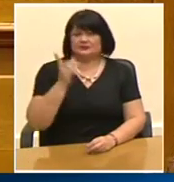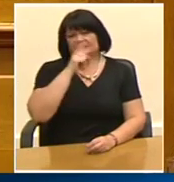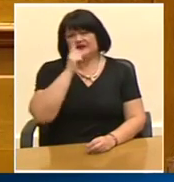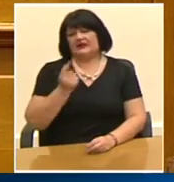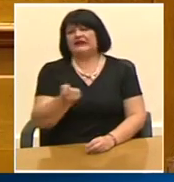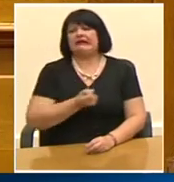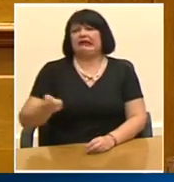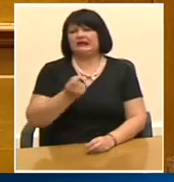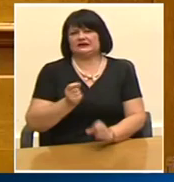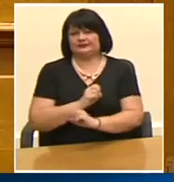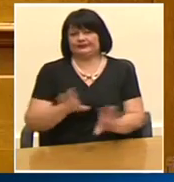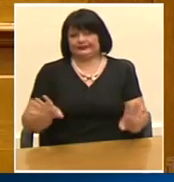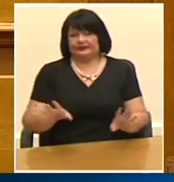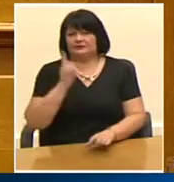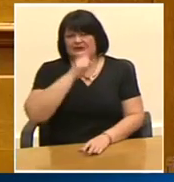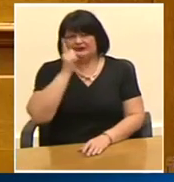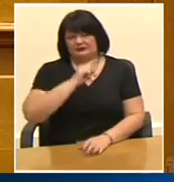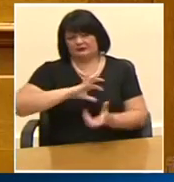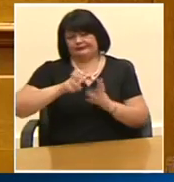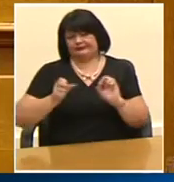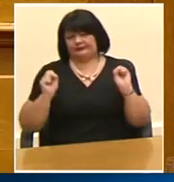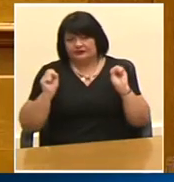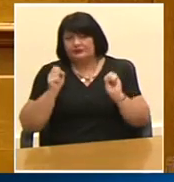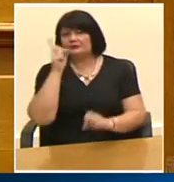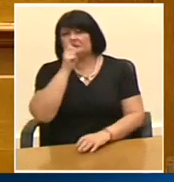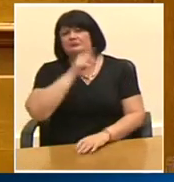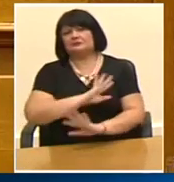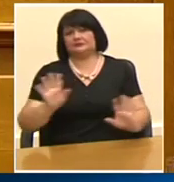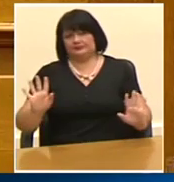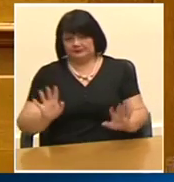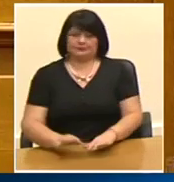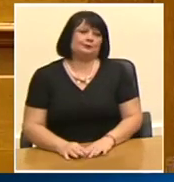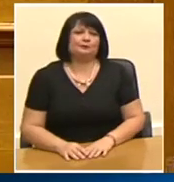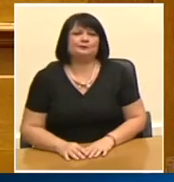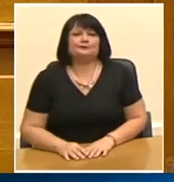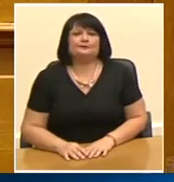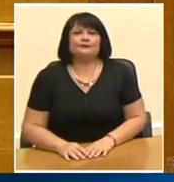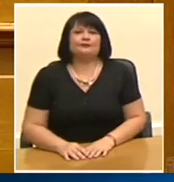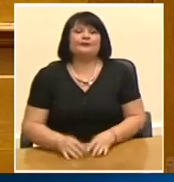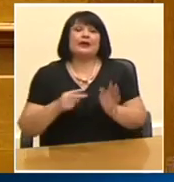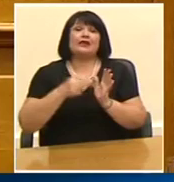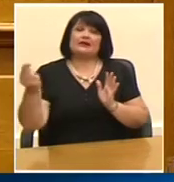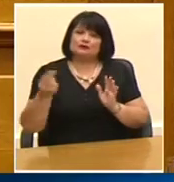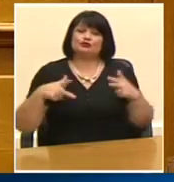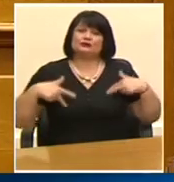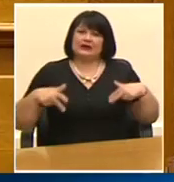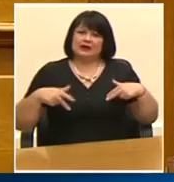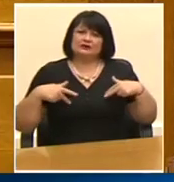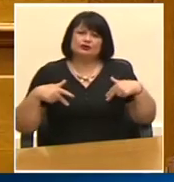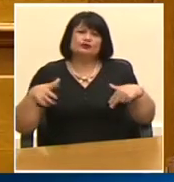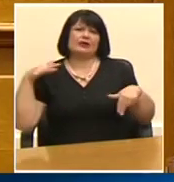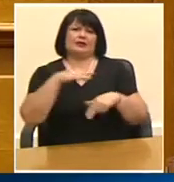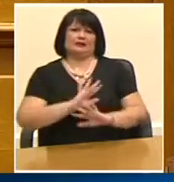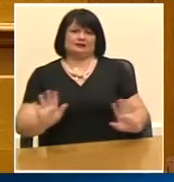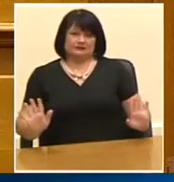παραπληροφόρηση διαστρέβλωση και έφοδος στο κράτος και τους θεσμούς αυτό είναι το σχέδιό σας